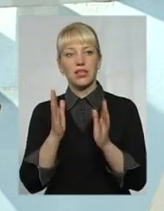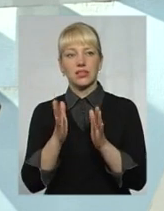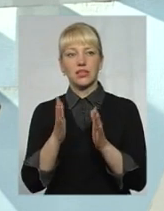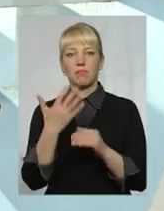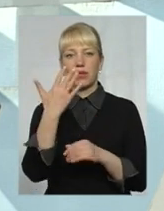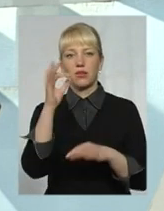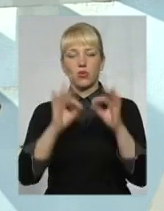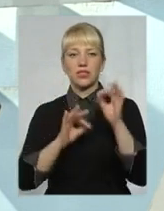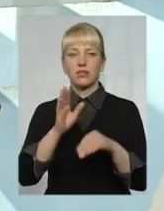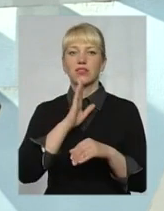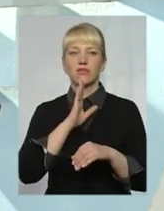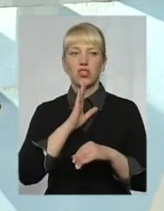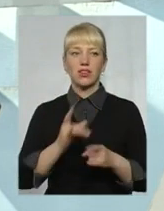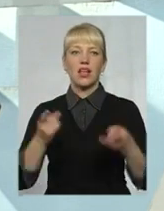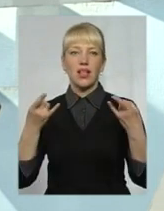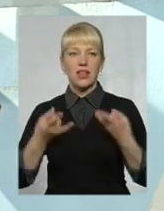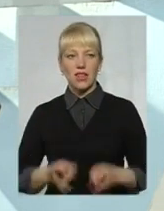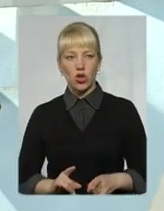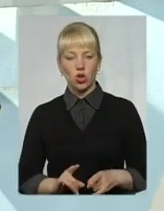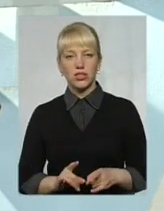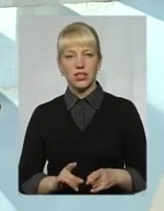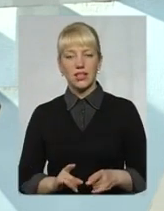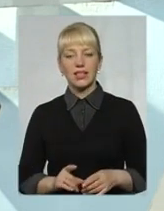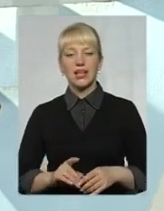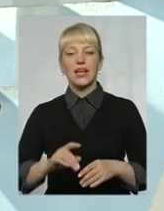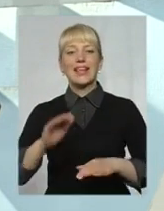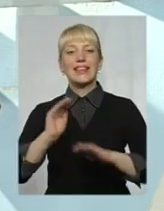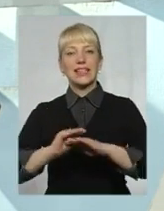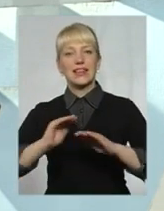5 дівчат народили дітей